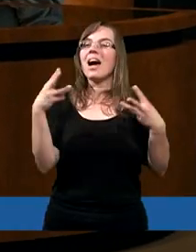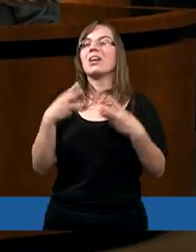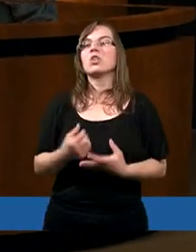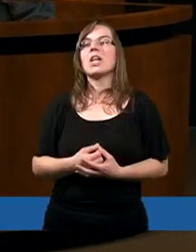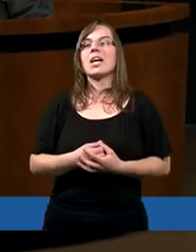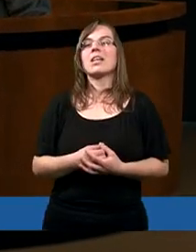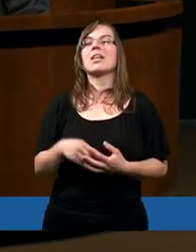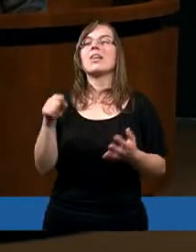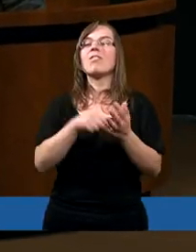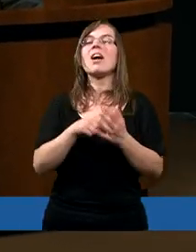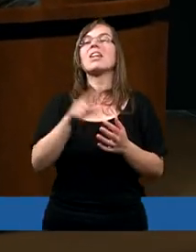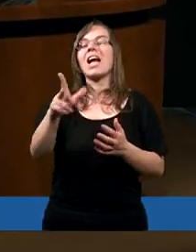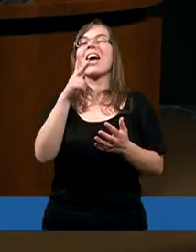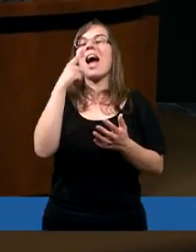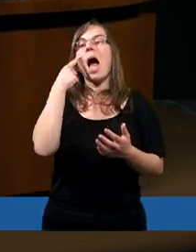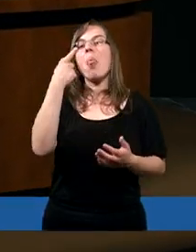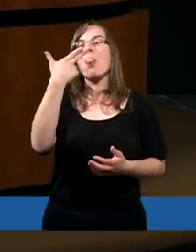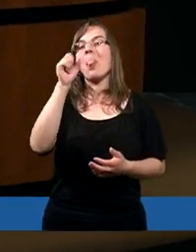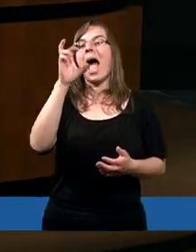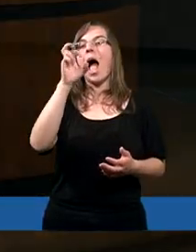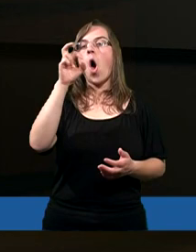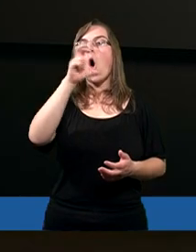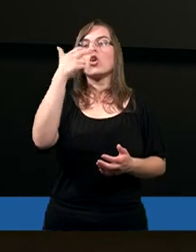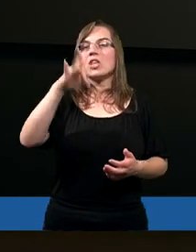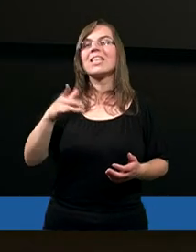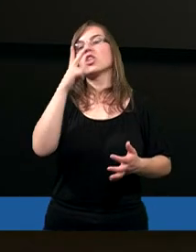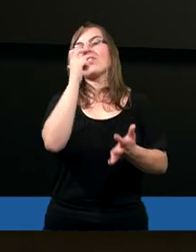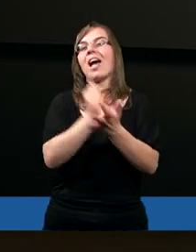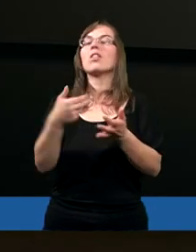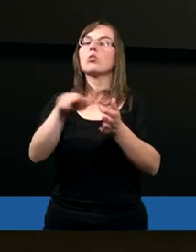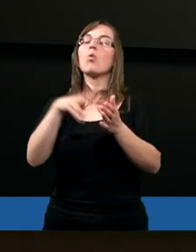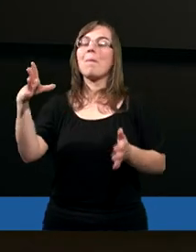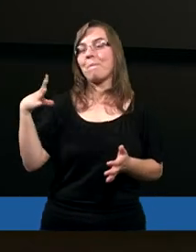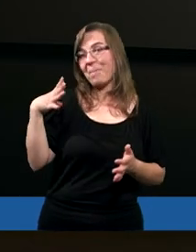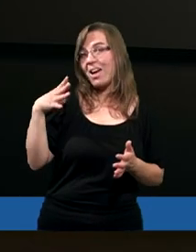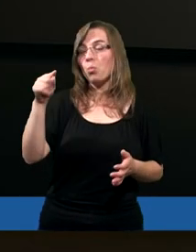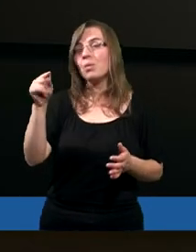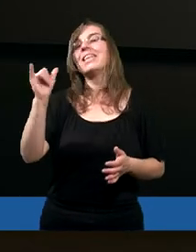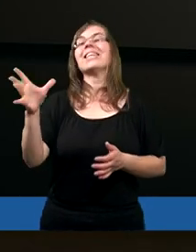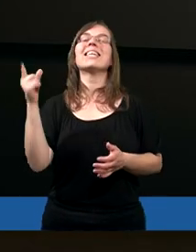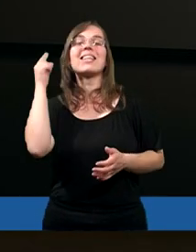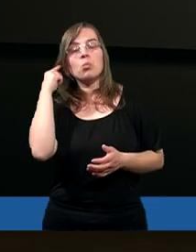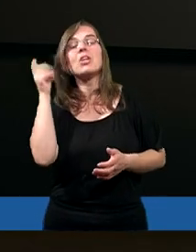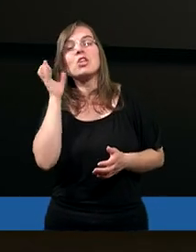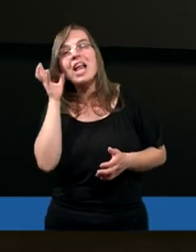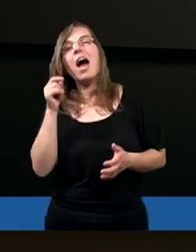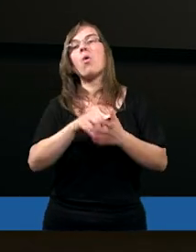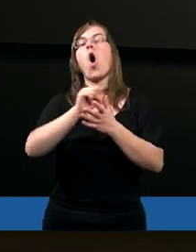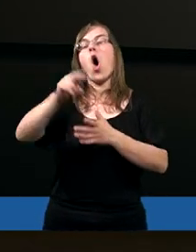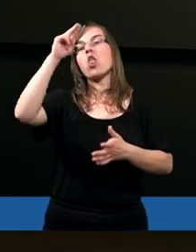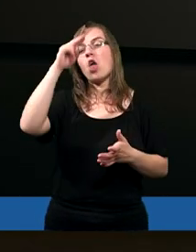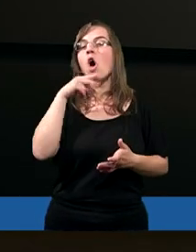właśnie nauczynego świadka, który był tam na tej górze, który widział i słyszał głos Ojca.